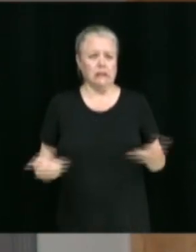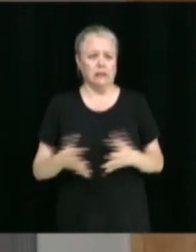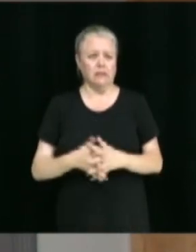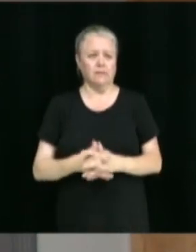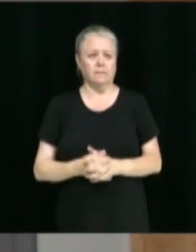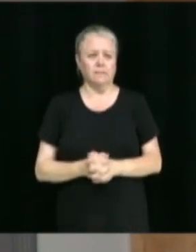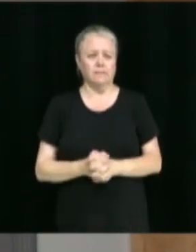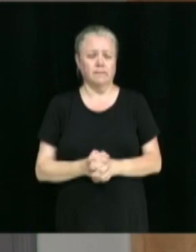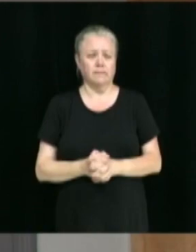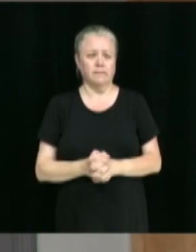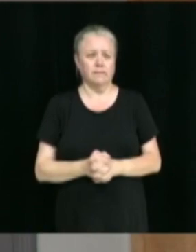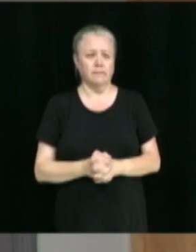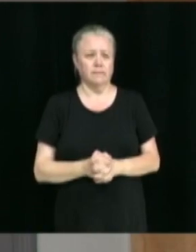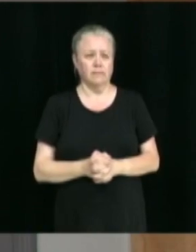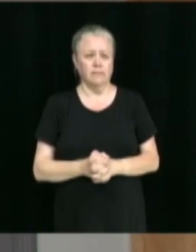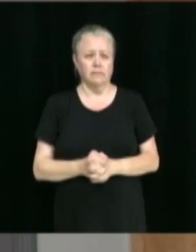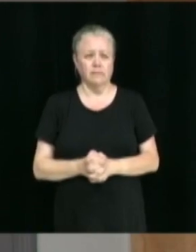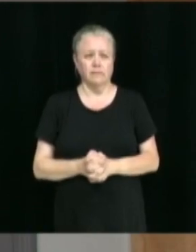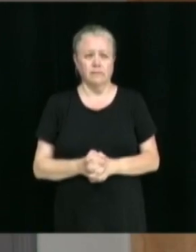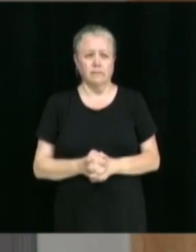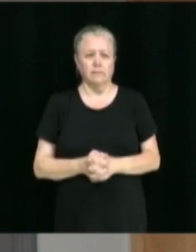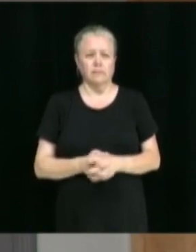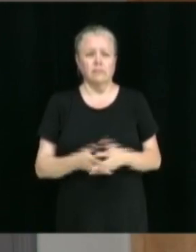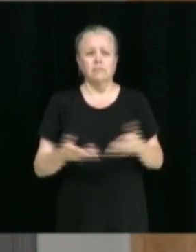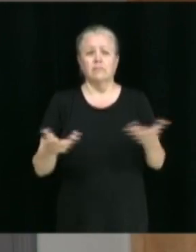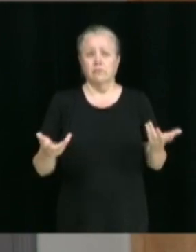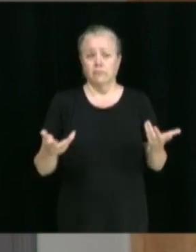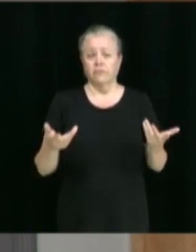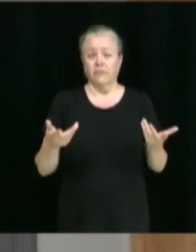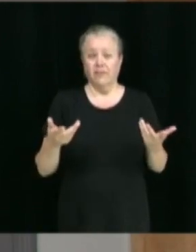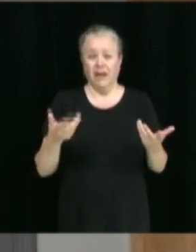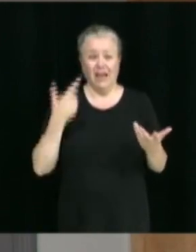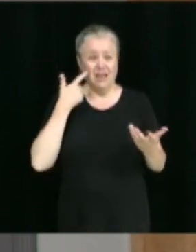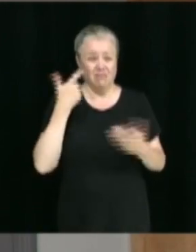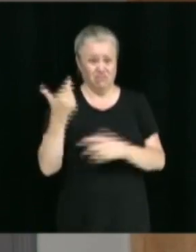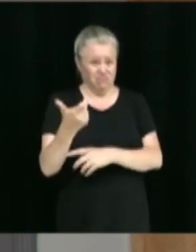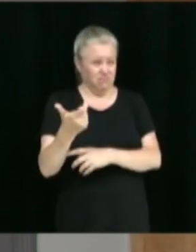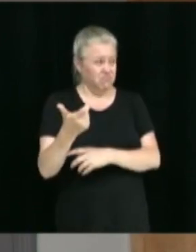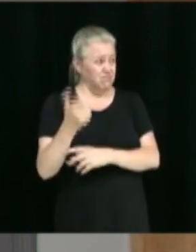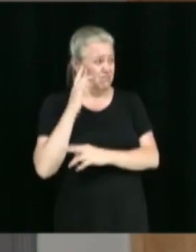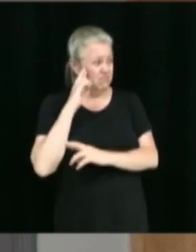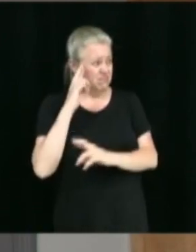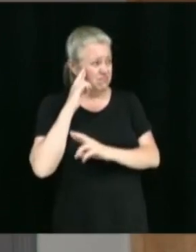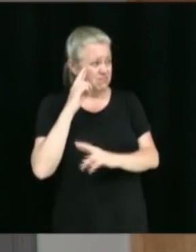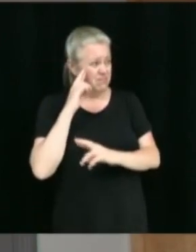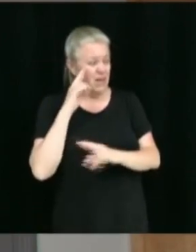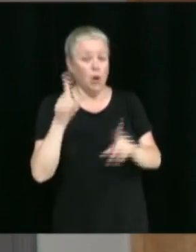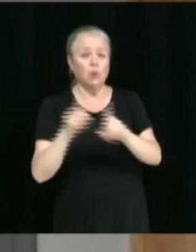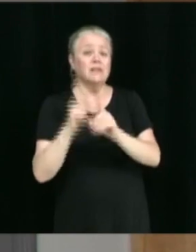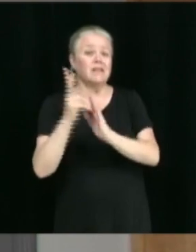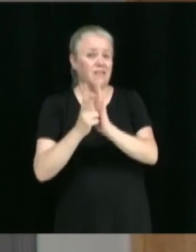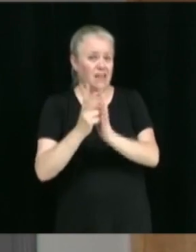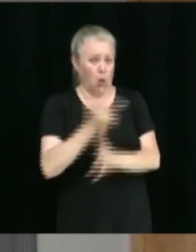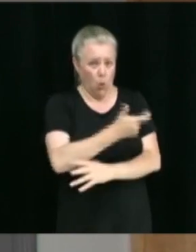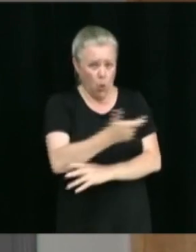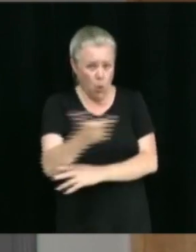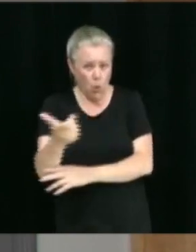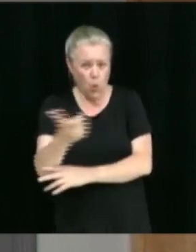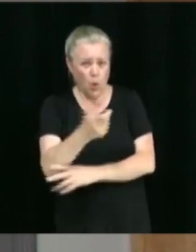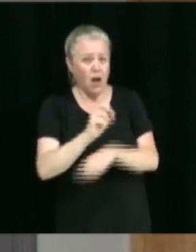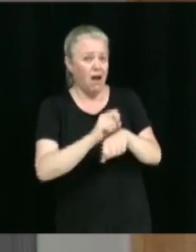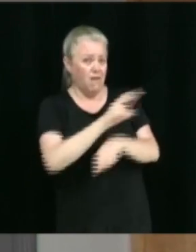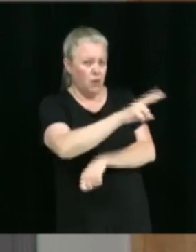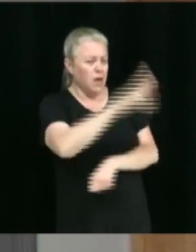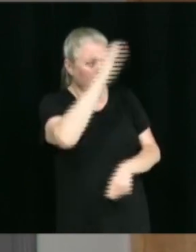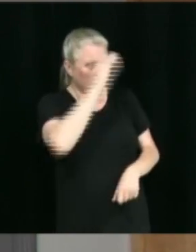envoyé des extraits sonores et vidéos. Je pense que vous en avez reçu, M. le maire. On a collaboré avec Mme